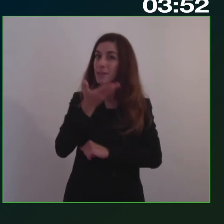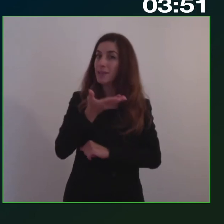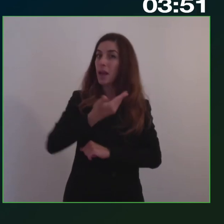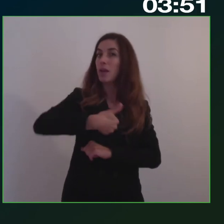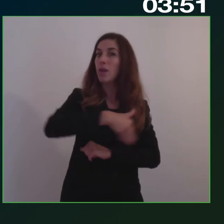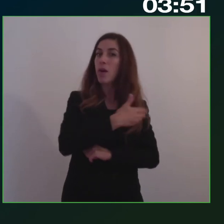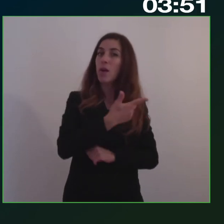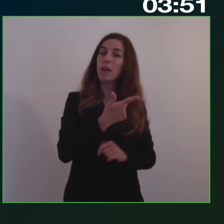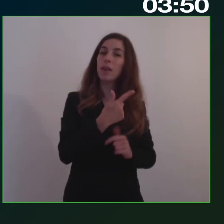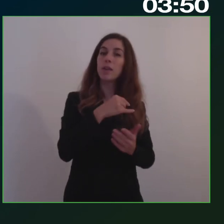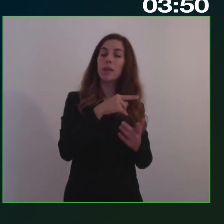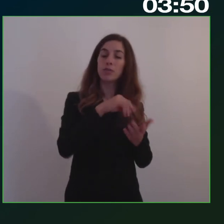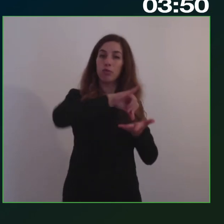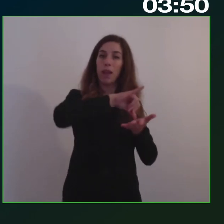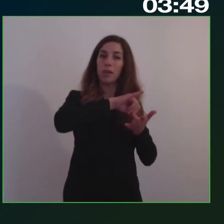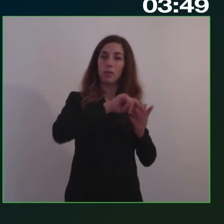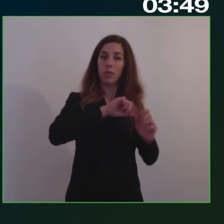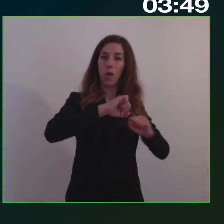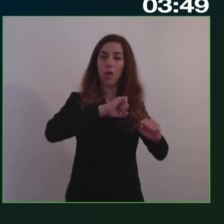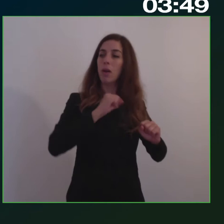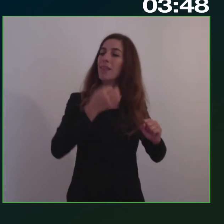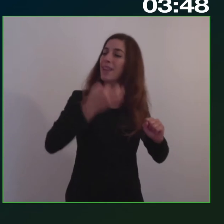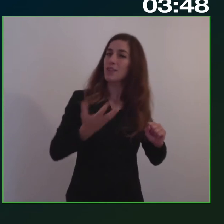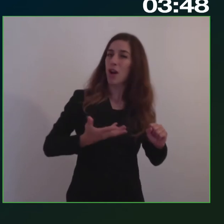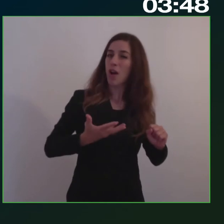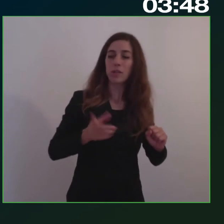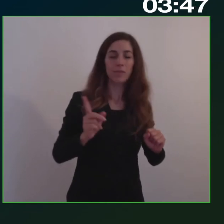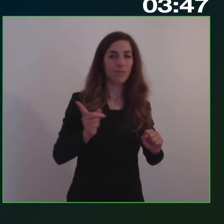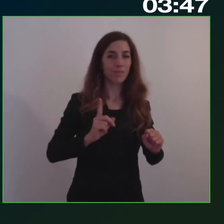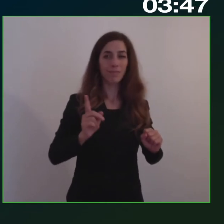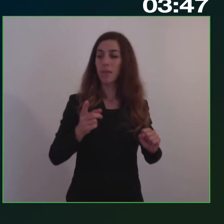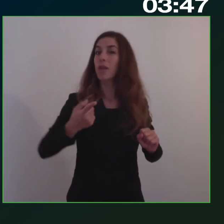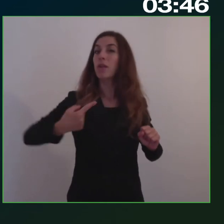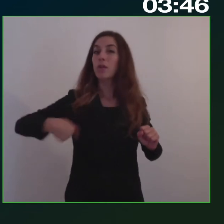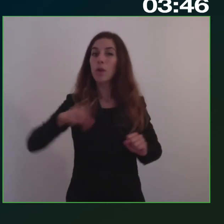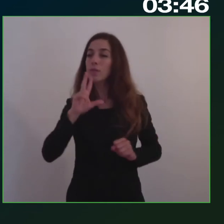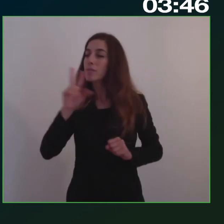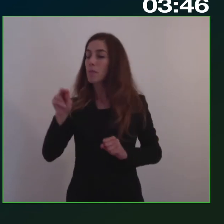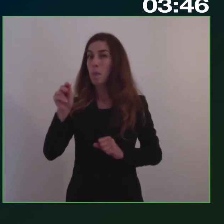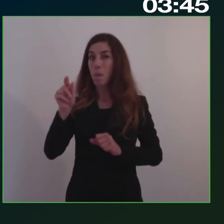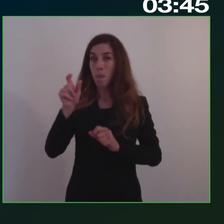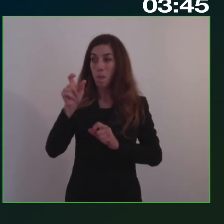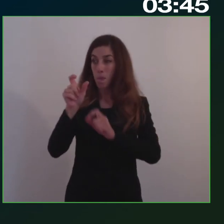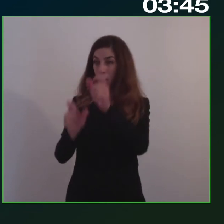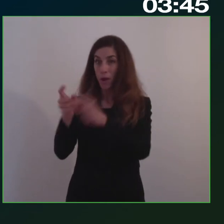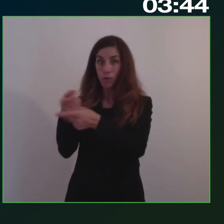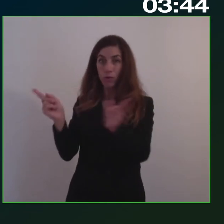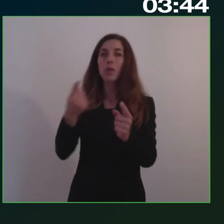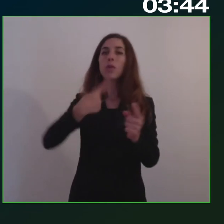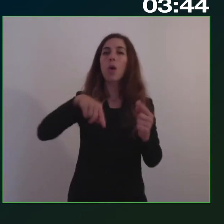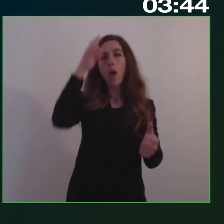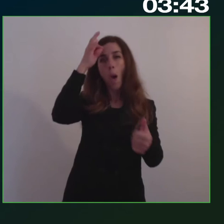al centro abbiamo deciso. Andiamo dalla gente a dire che questi sono i macro obiettivi, costruiamoli insieme.